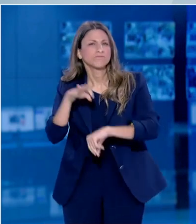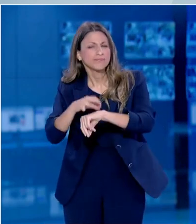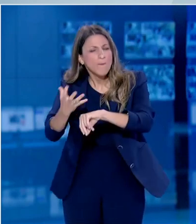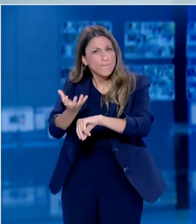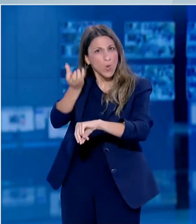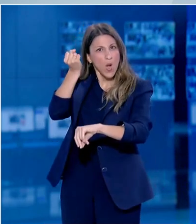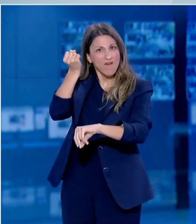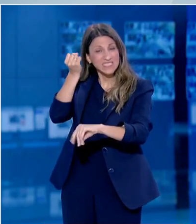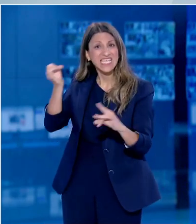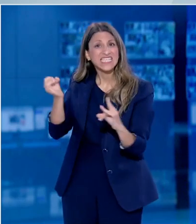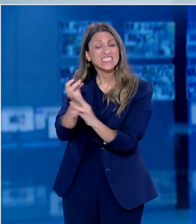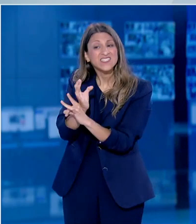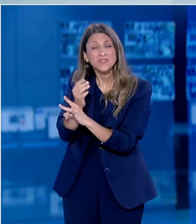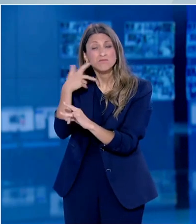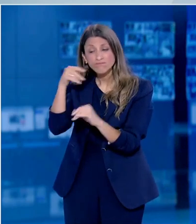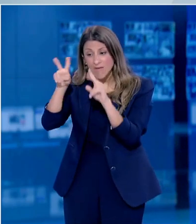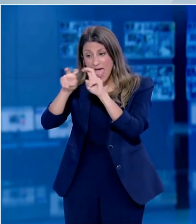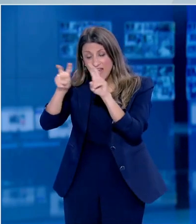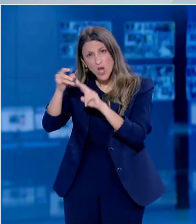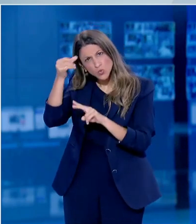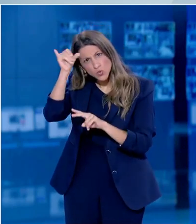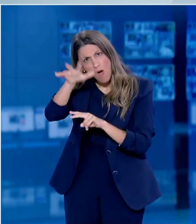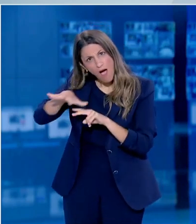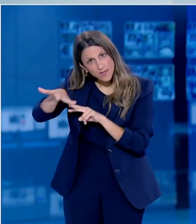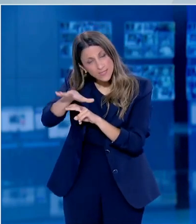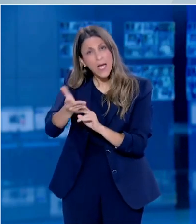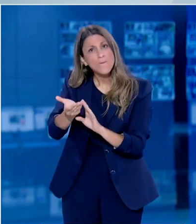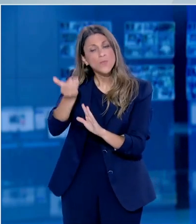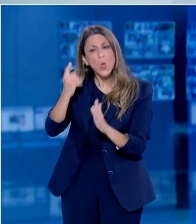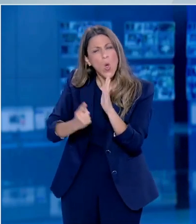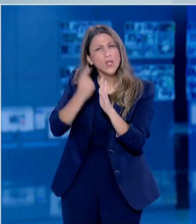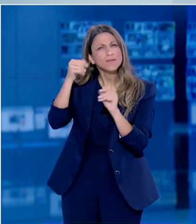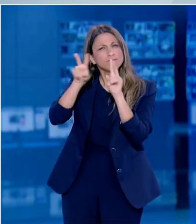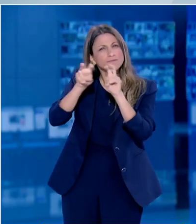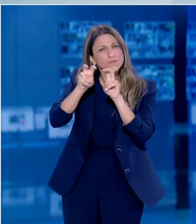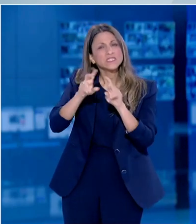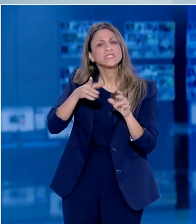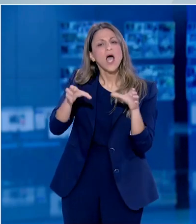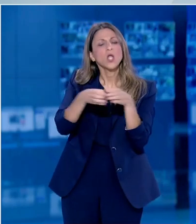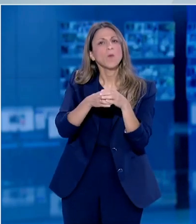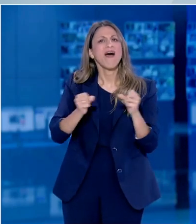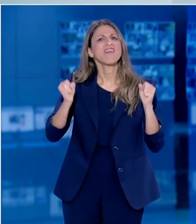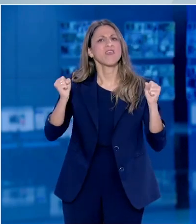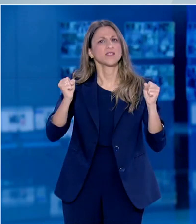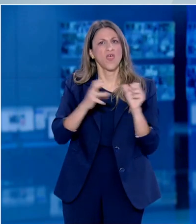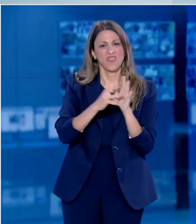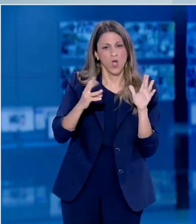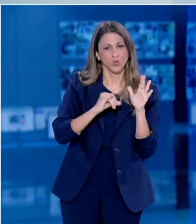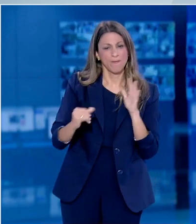μελέτη με πειραματόζωα ενώ σε μικρή πρόημη μελέτη υγιών εθελοντών ηλικίας 18-55